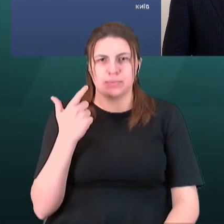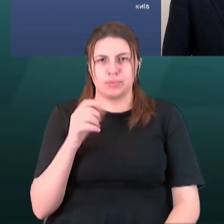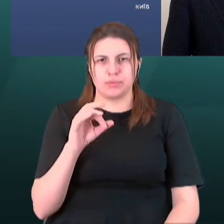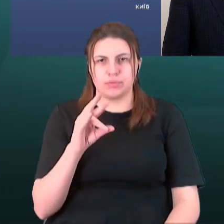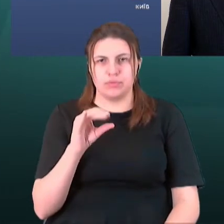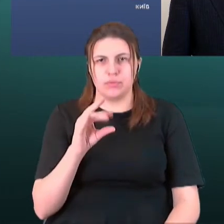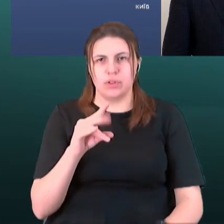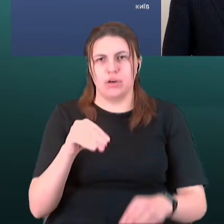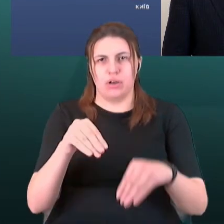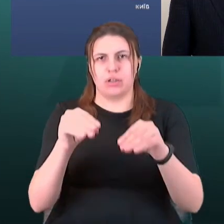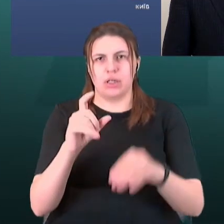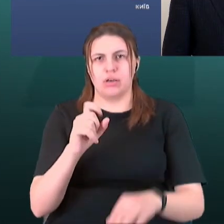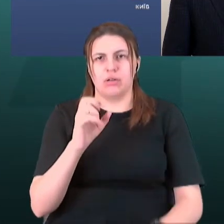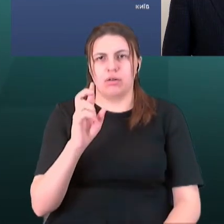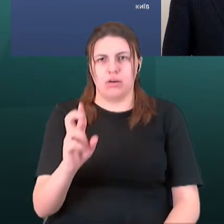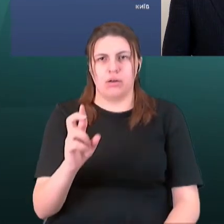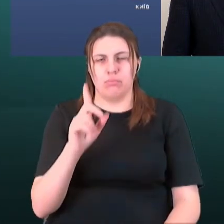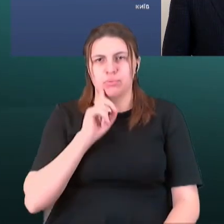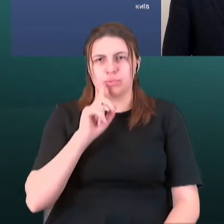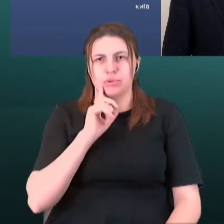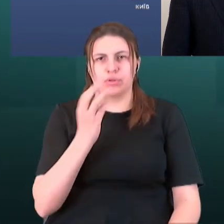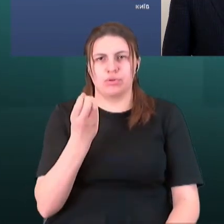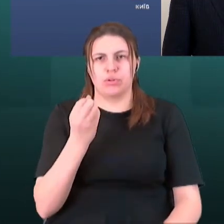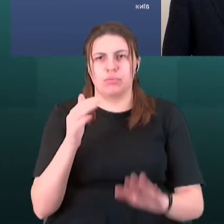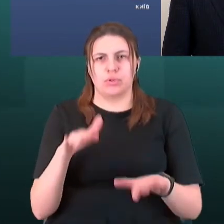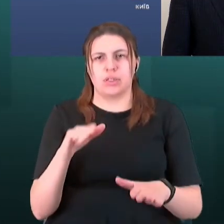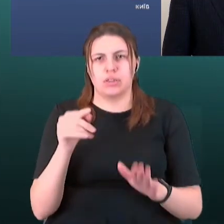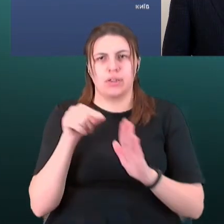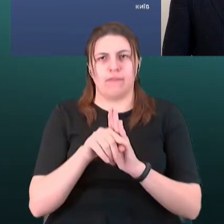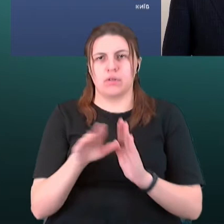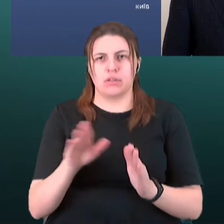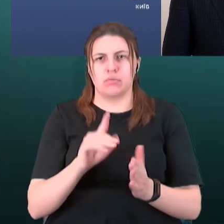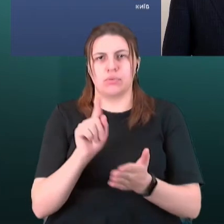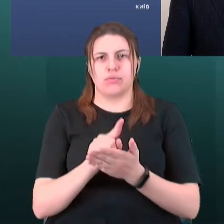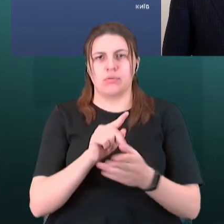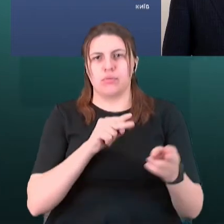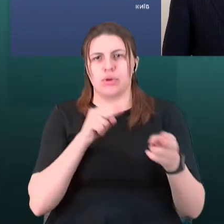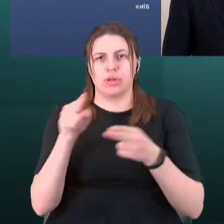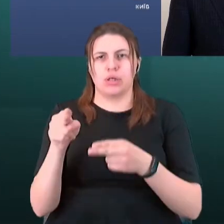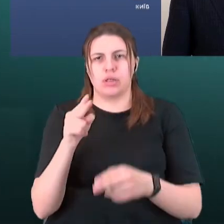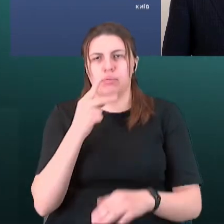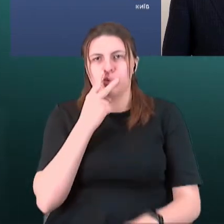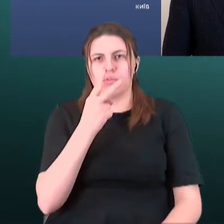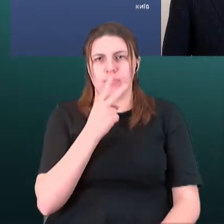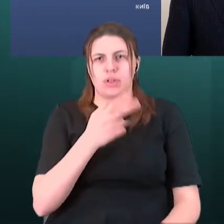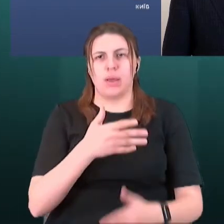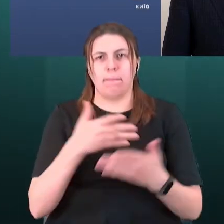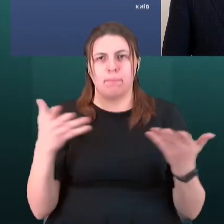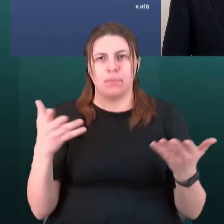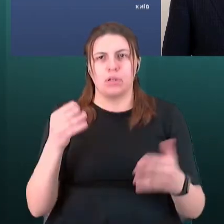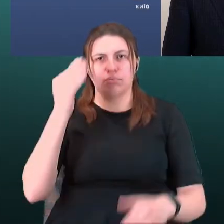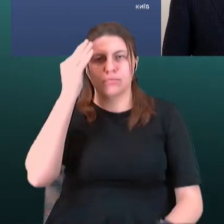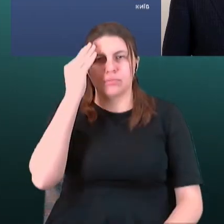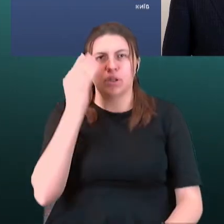місце ще точно не визначено. Ми повинні так поїхати і подивитися. Ми більше всього схиляємося, що це буде Старобільський.